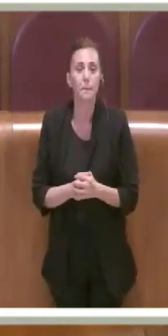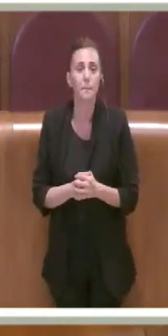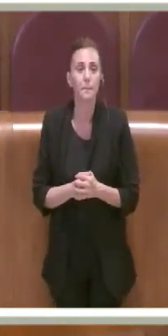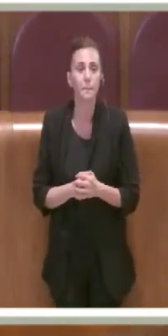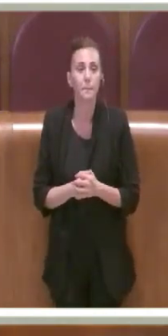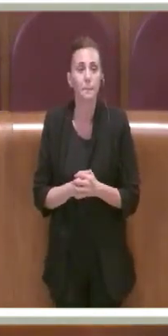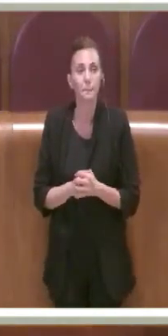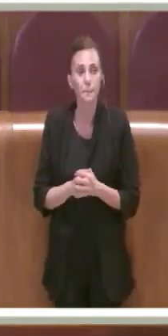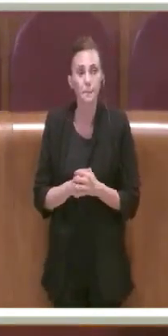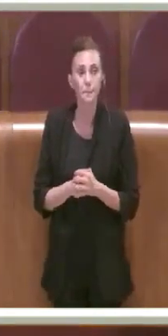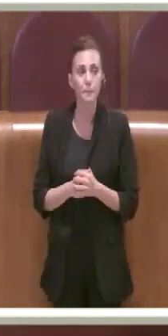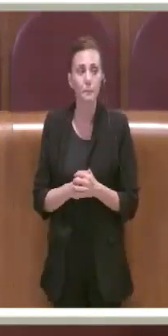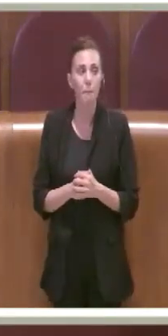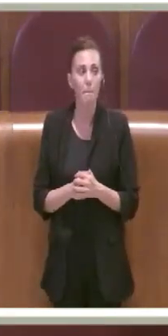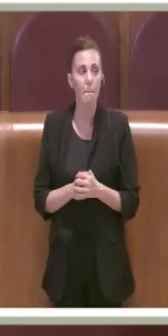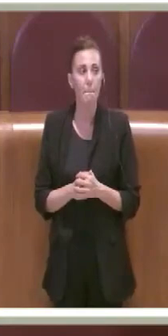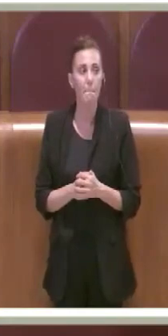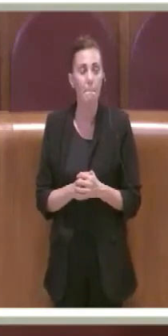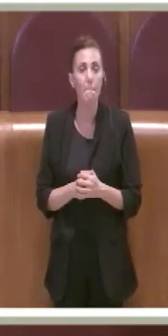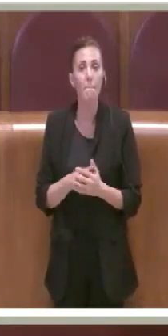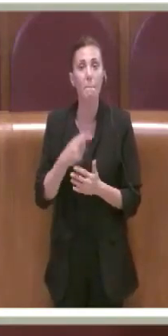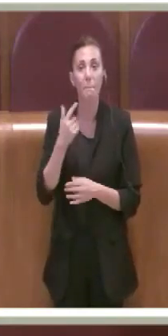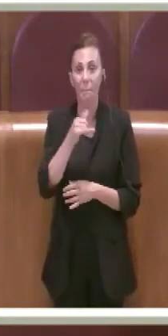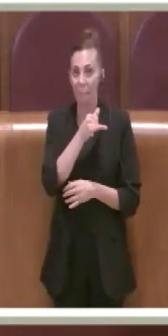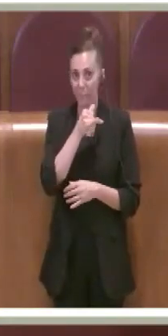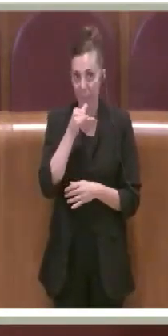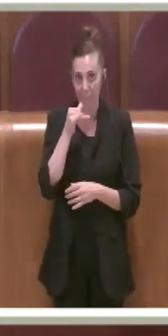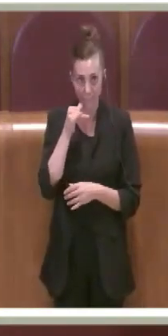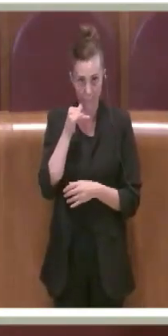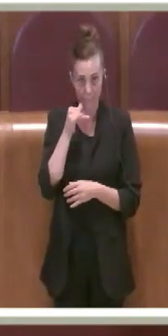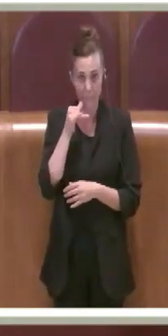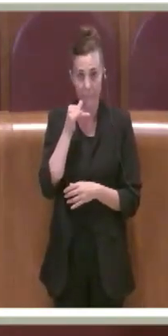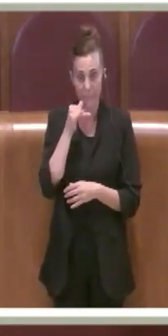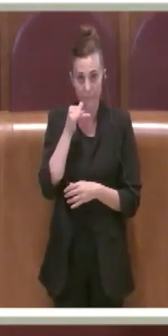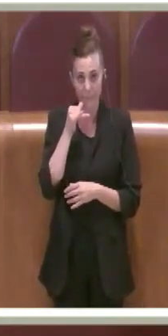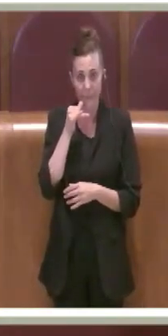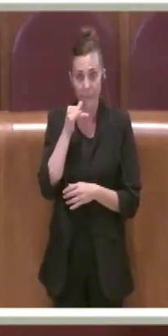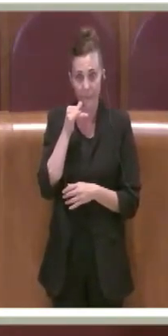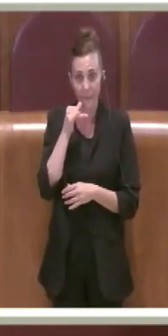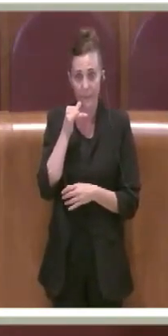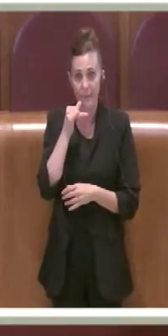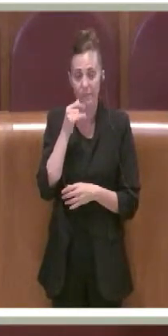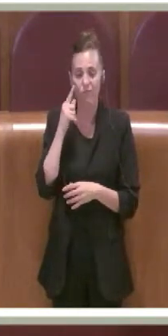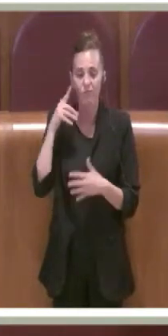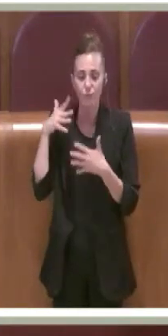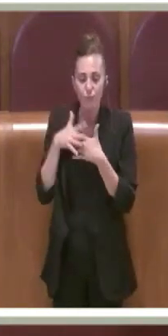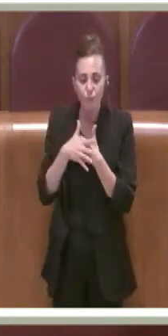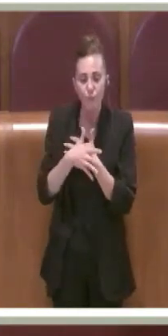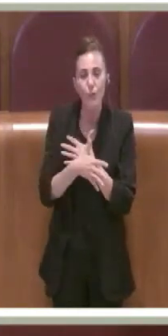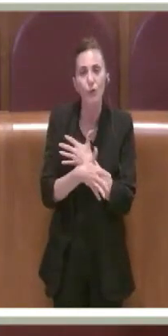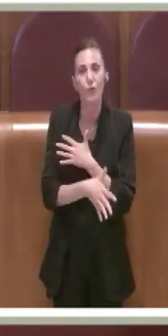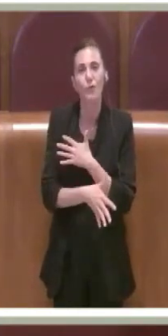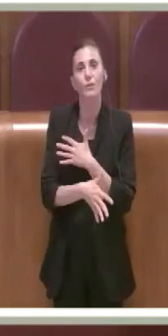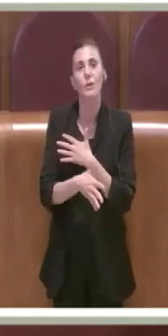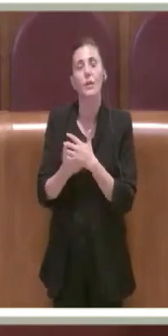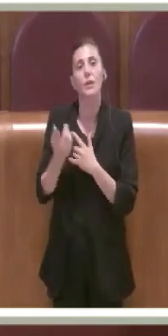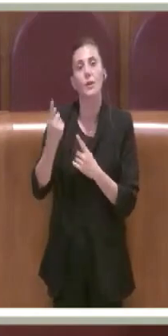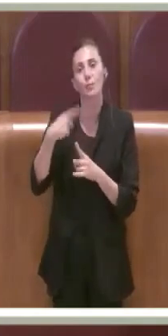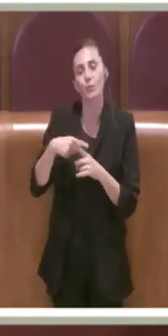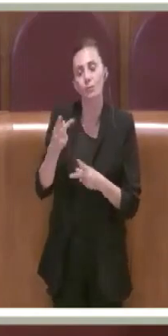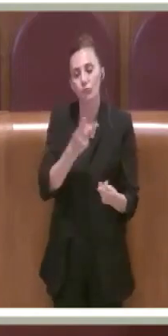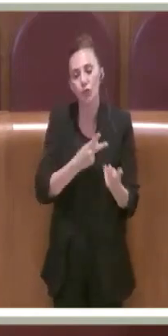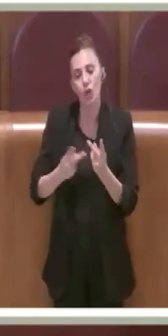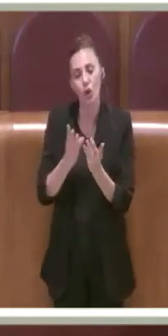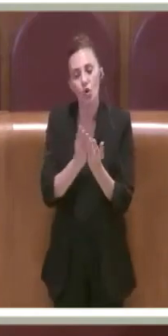necessita effettivamente di approfondimenti e di soluzioni